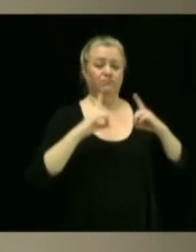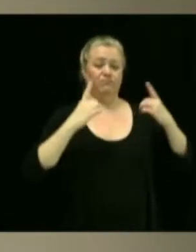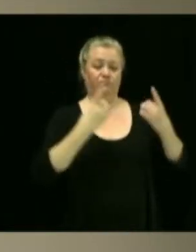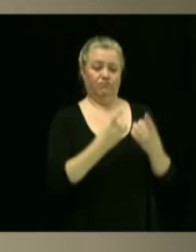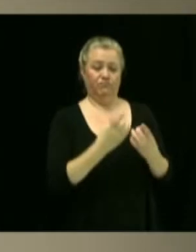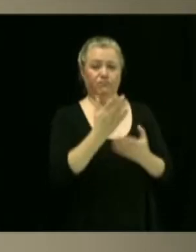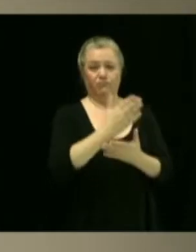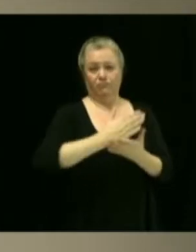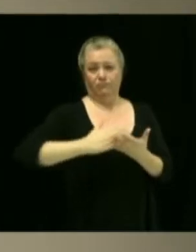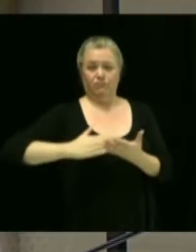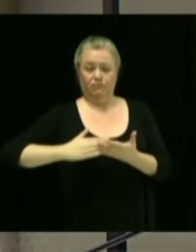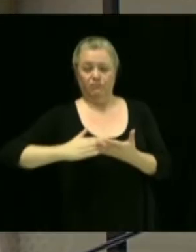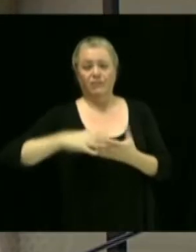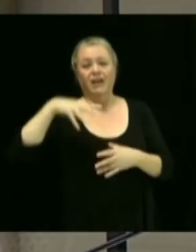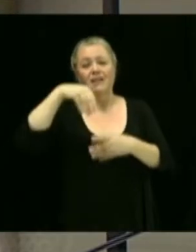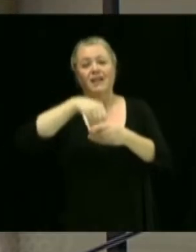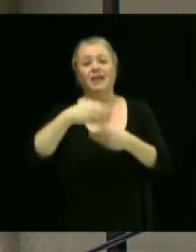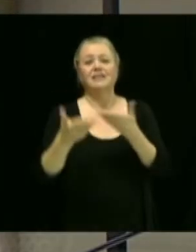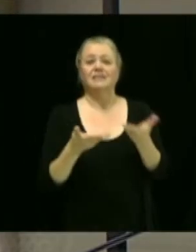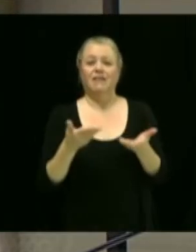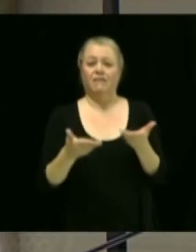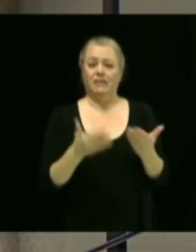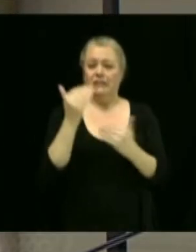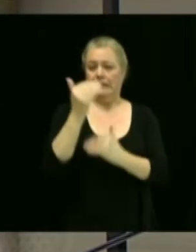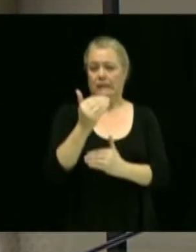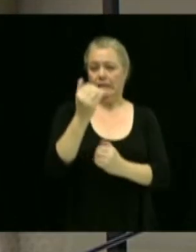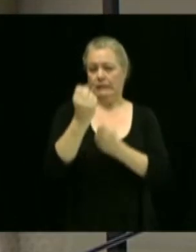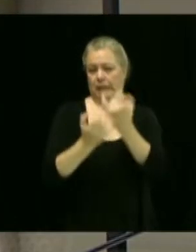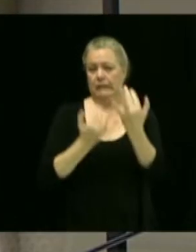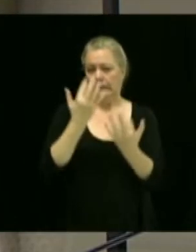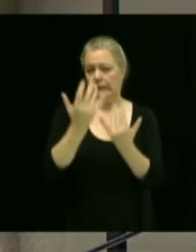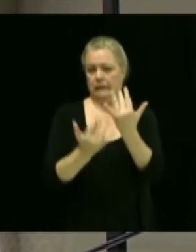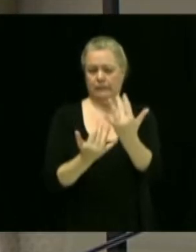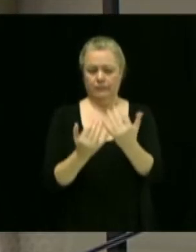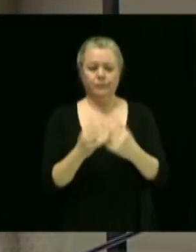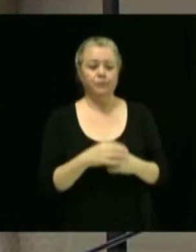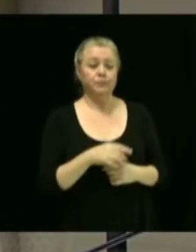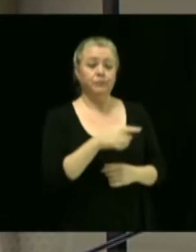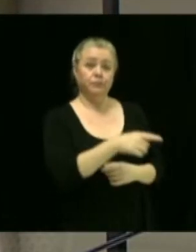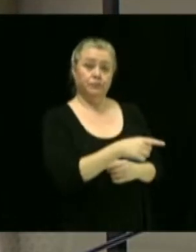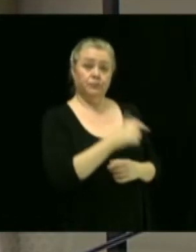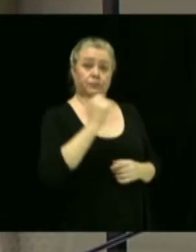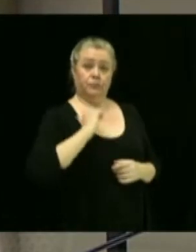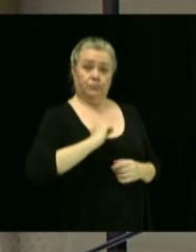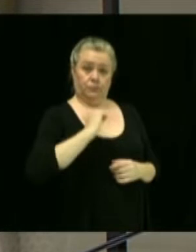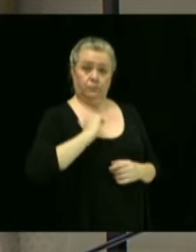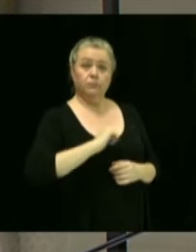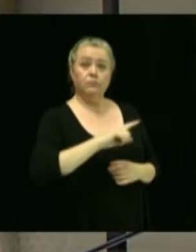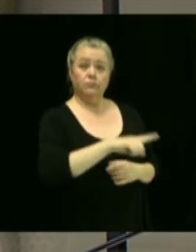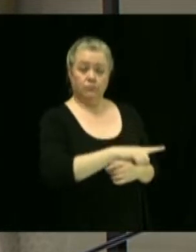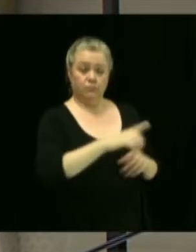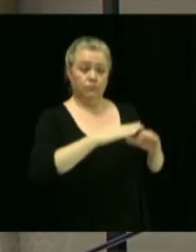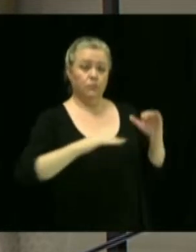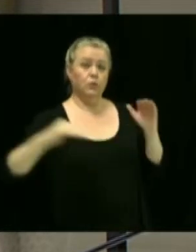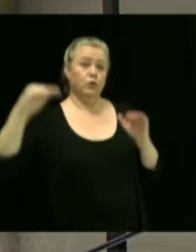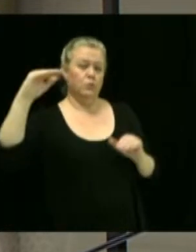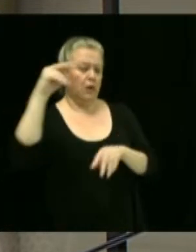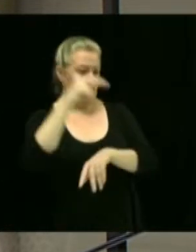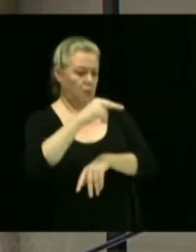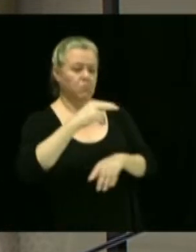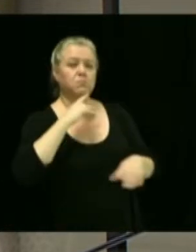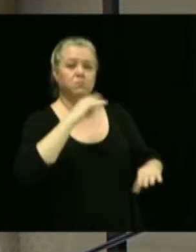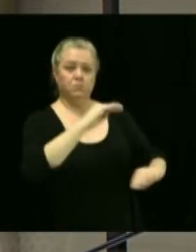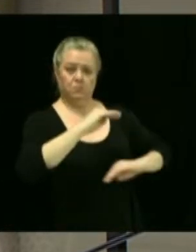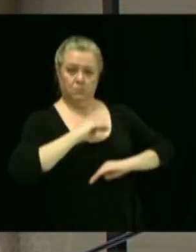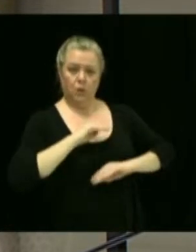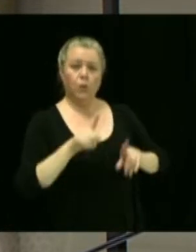incendie. Également, suite à une période de probation jugée satisfaisante par son supérieur et par le directeur des ressources humaines, il y aurait